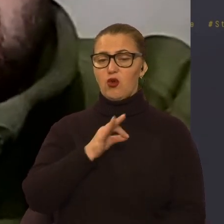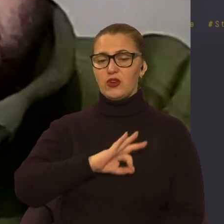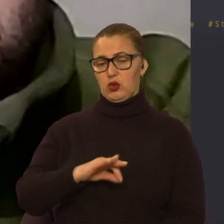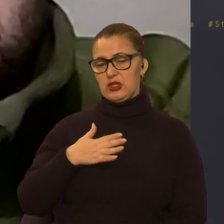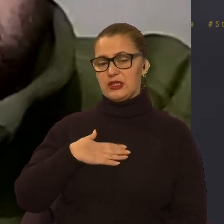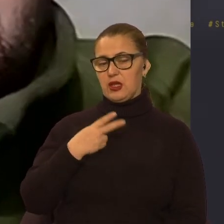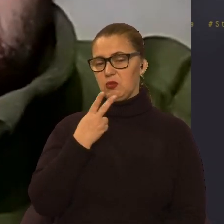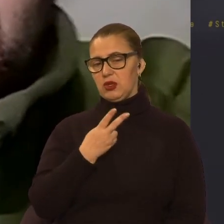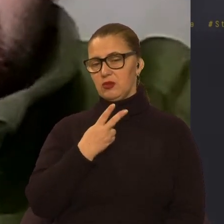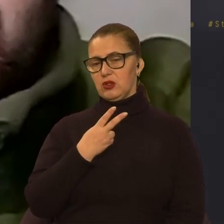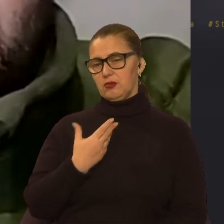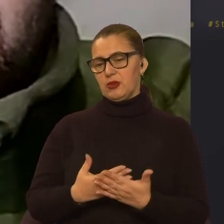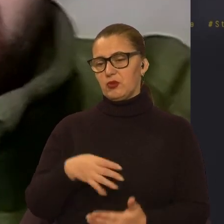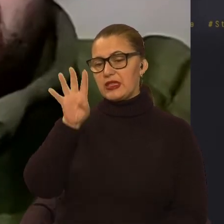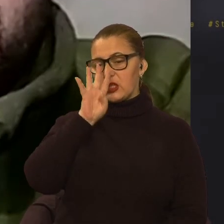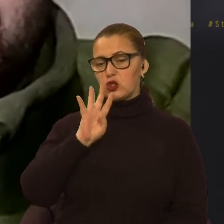спостереженням, місяця чотири.